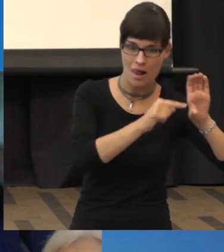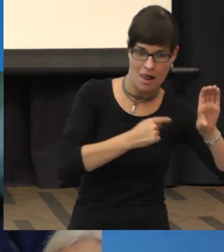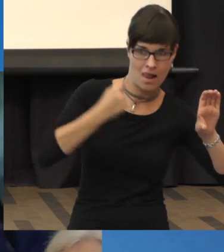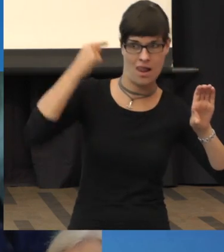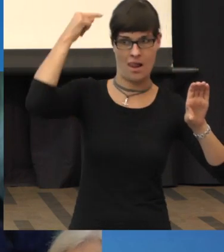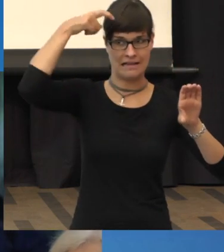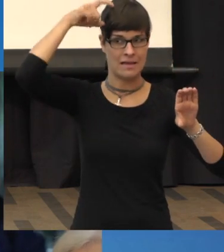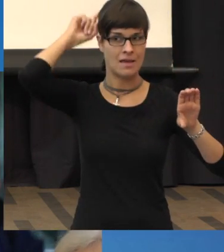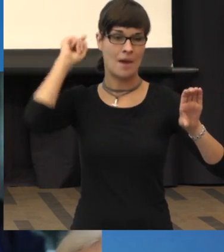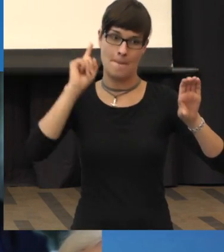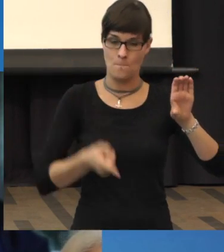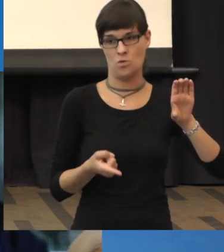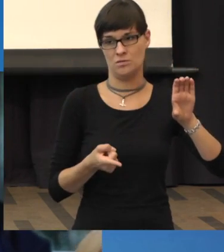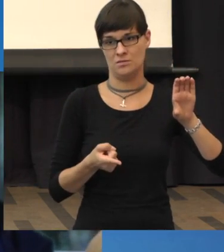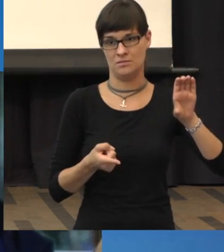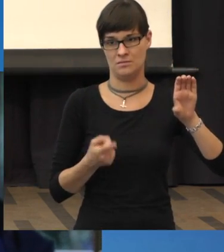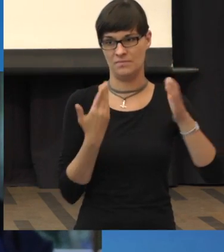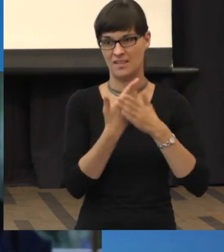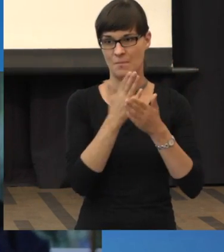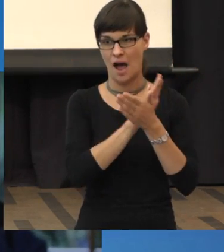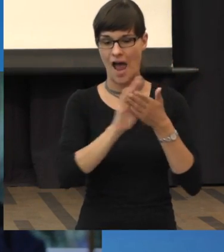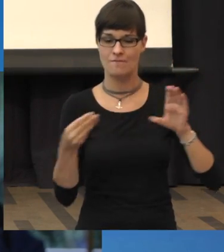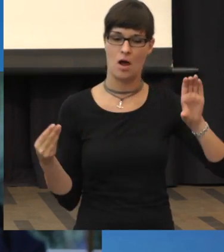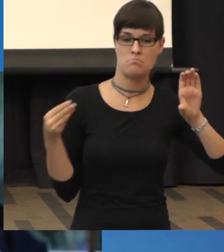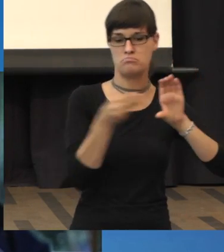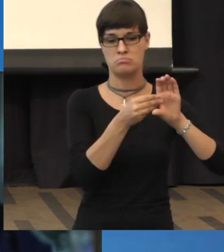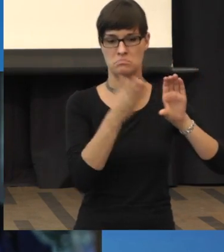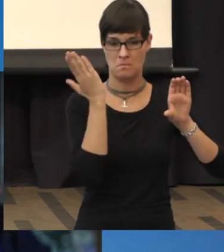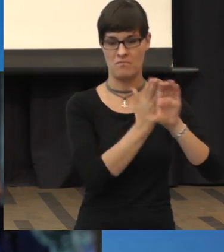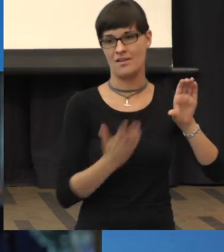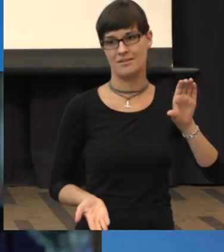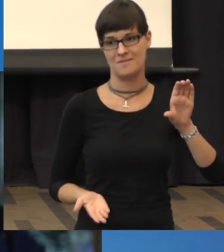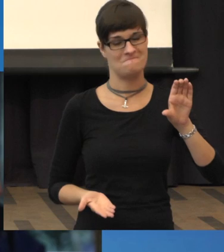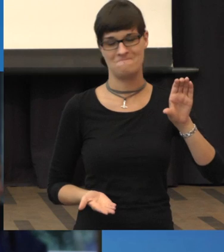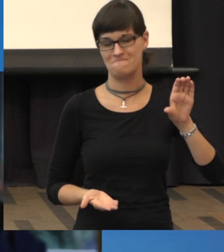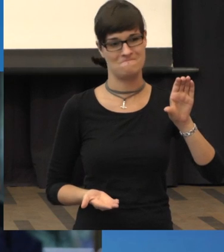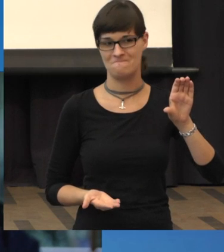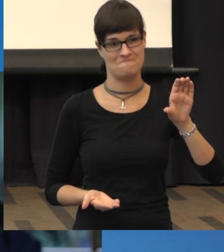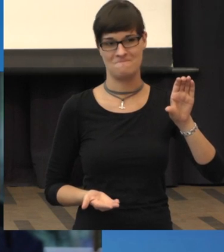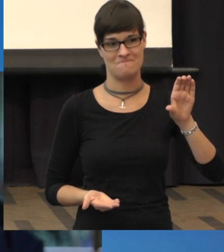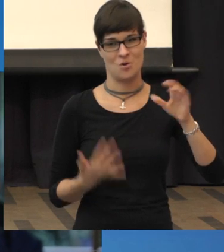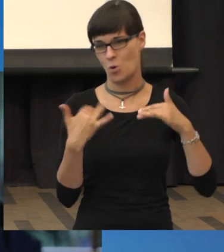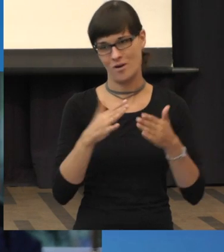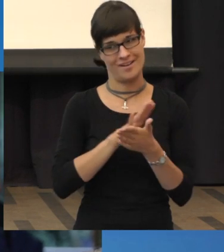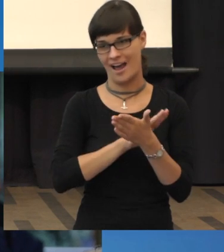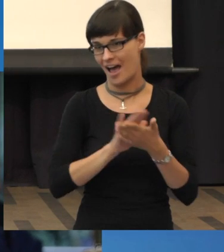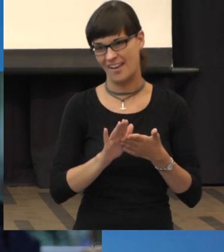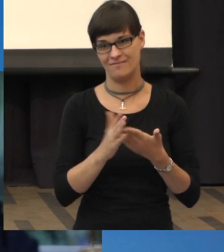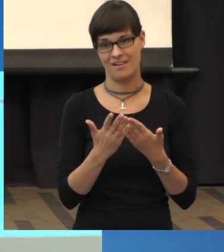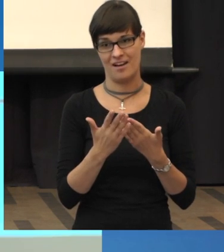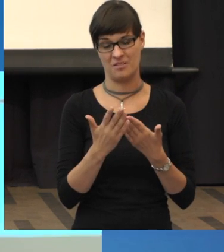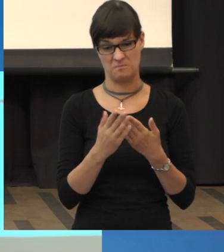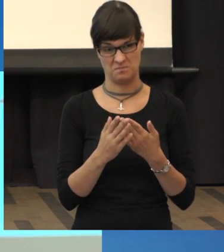dass man eine Makuladegeneration im Endstadium mal mit einem Chip behandelt, sodass Sie wieder lesen können,